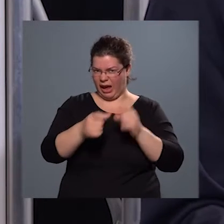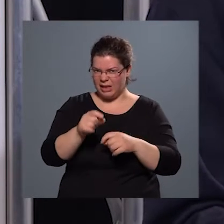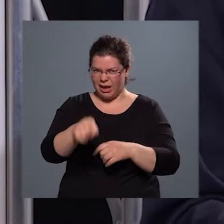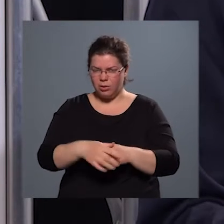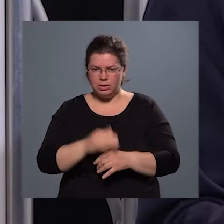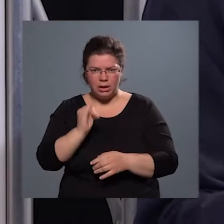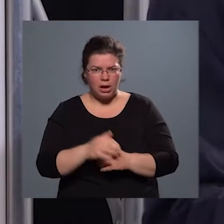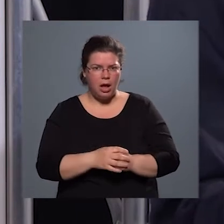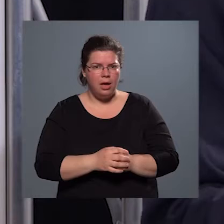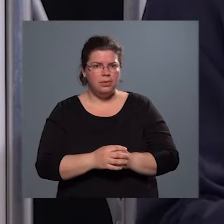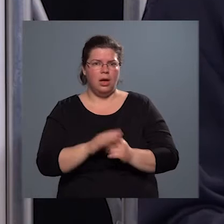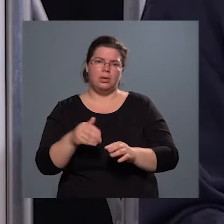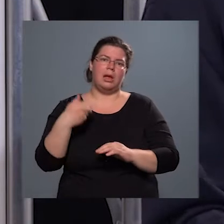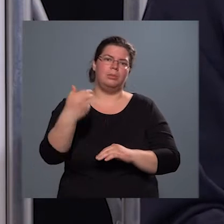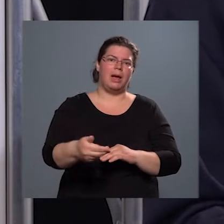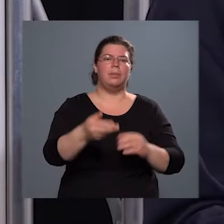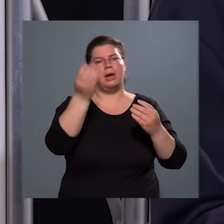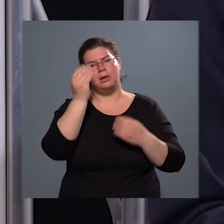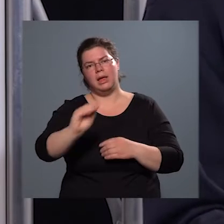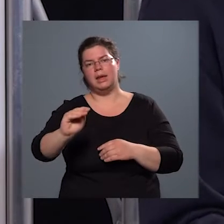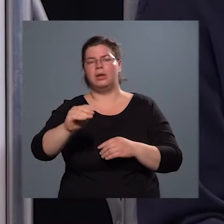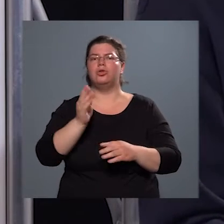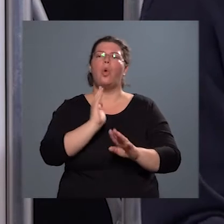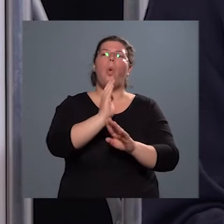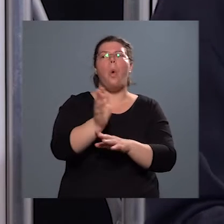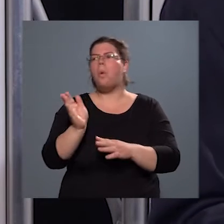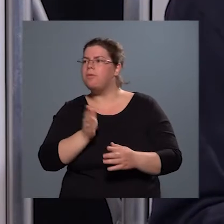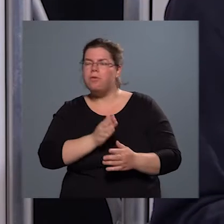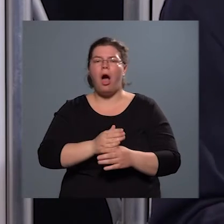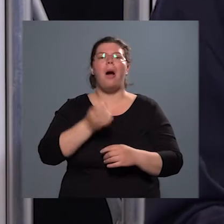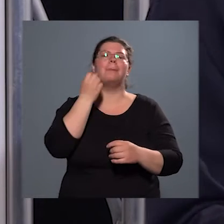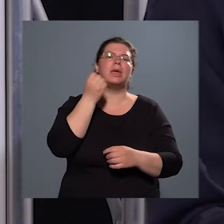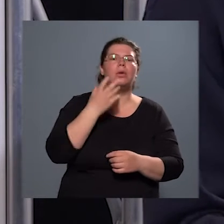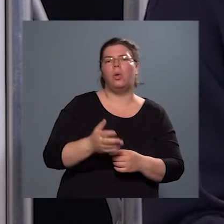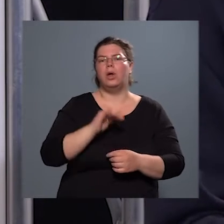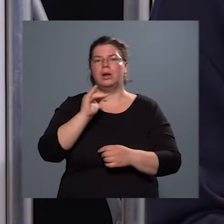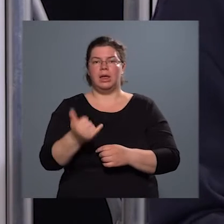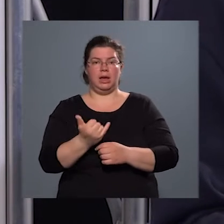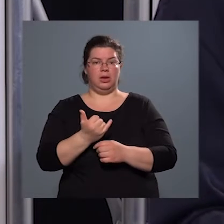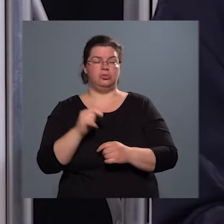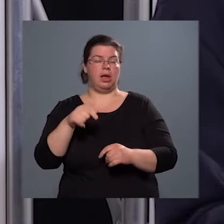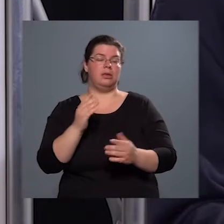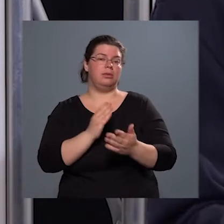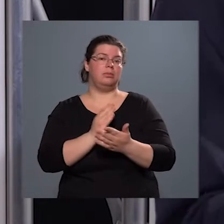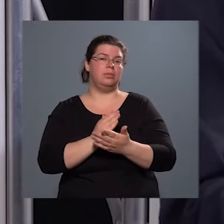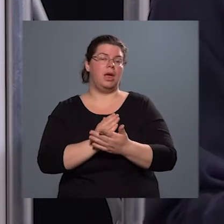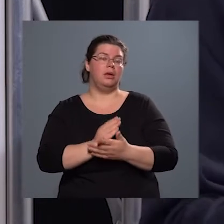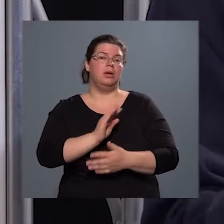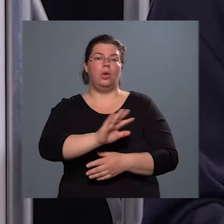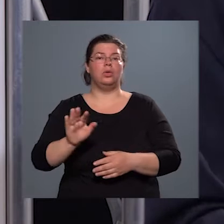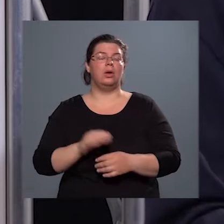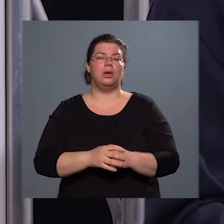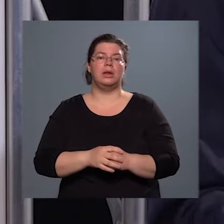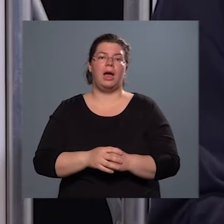tehát megkapják az értesítést, hogy hova menjenek, mikor menjenek, és ez az önök számára